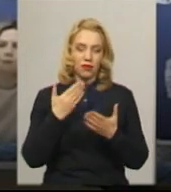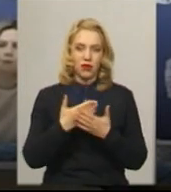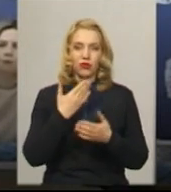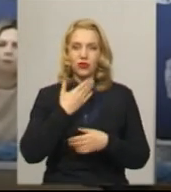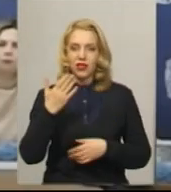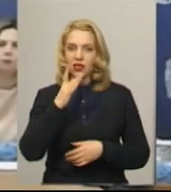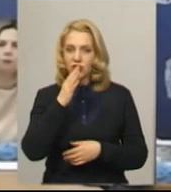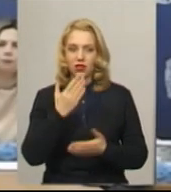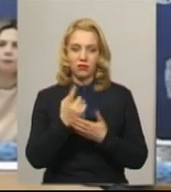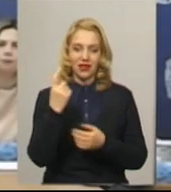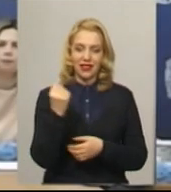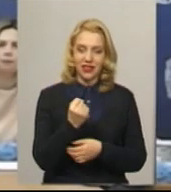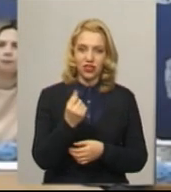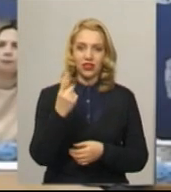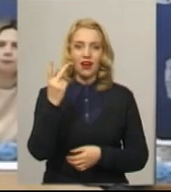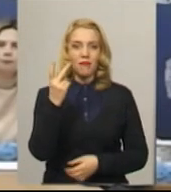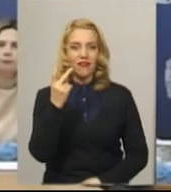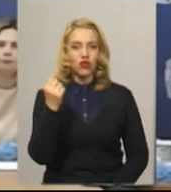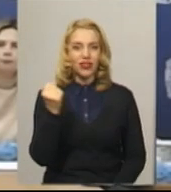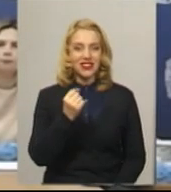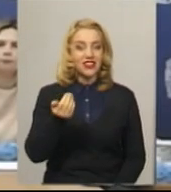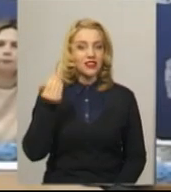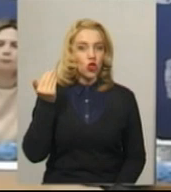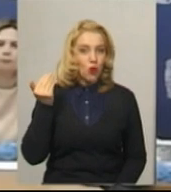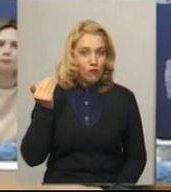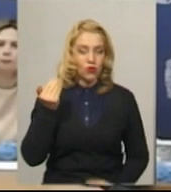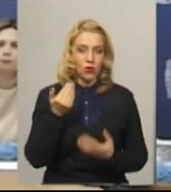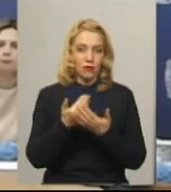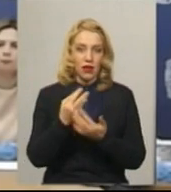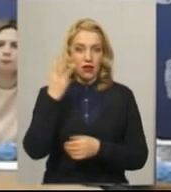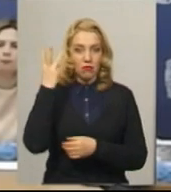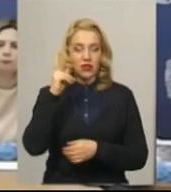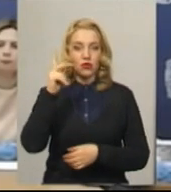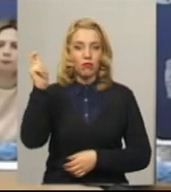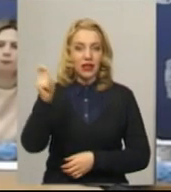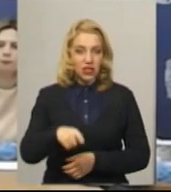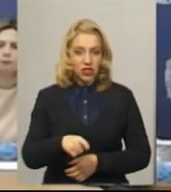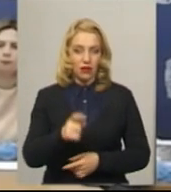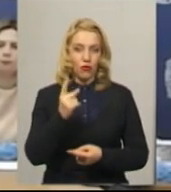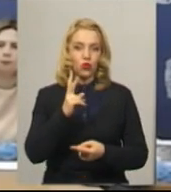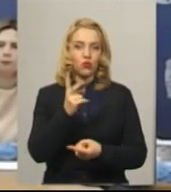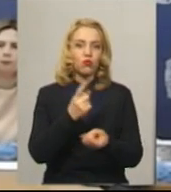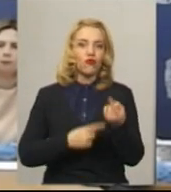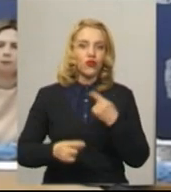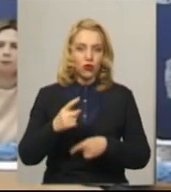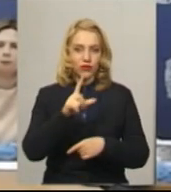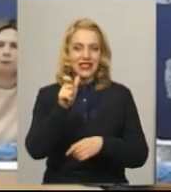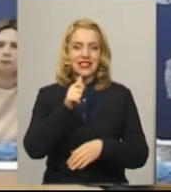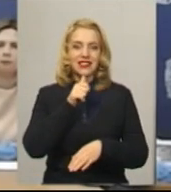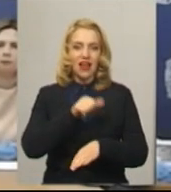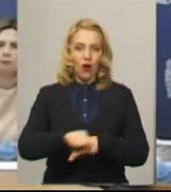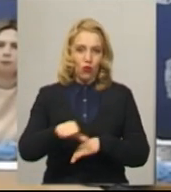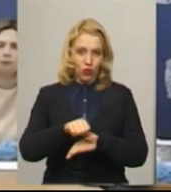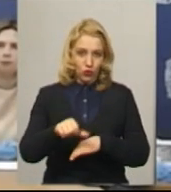тому або півтора тижня тому до Хмельниччини приїжджали, повернулися певні особи, ви бачите, що вони